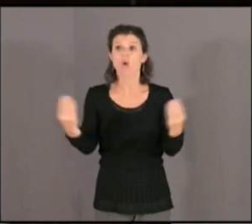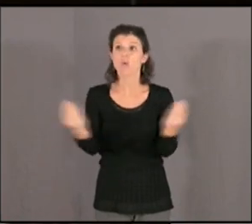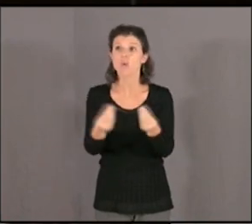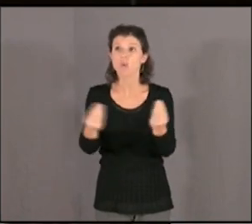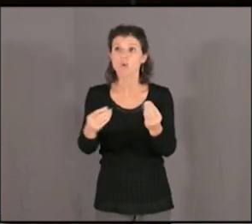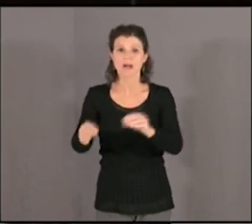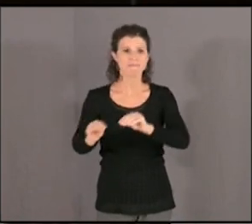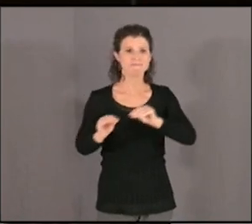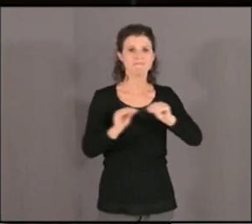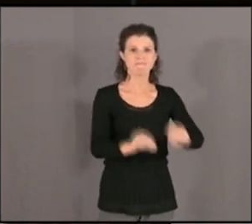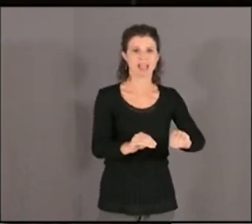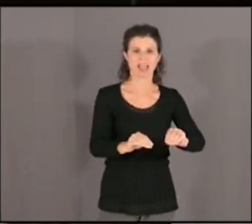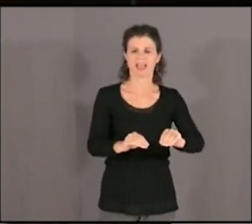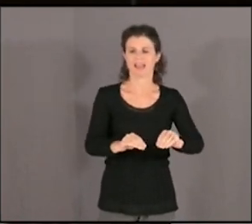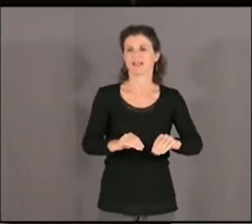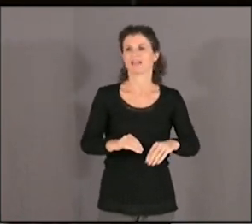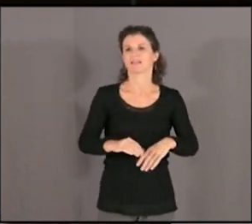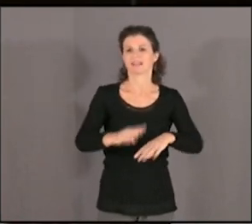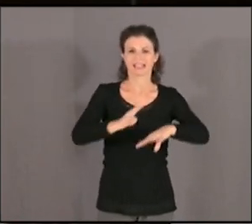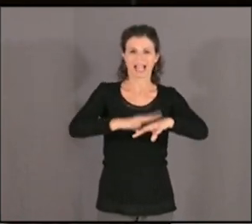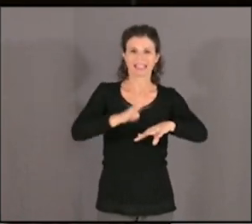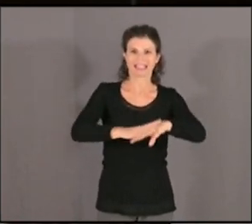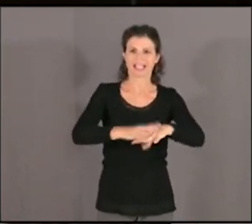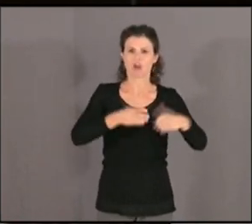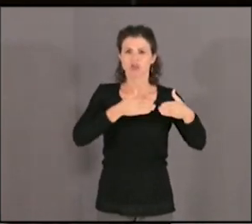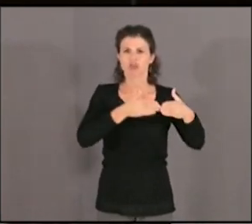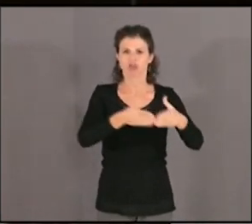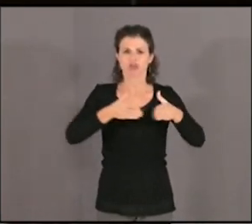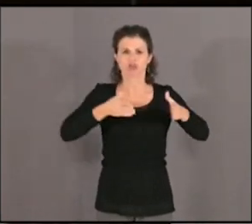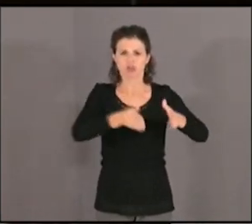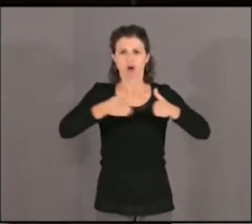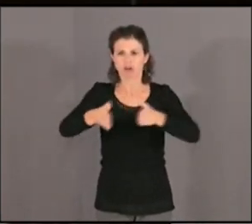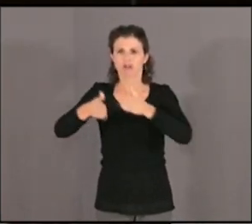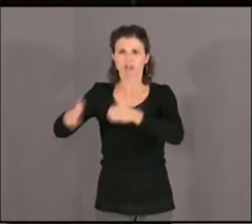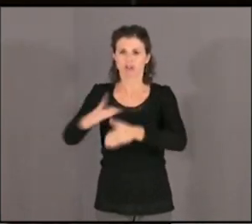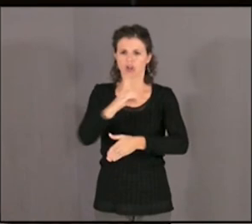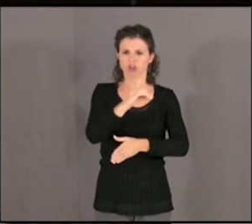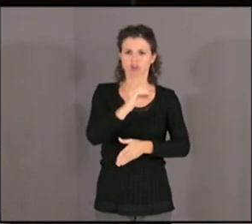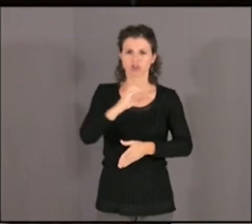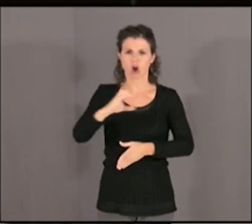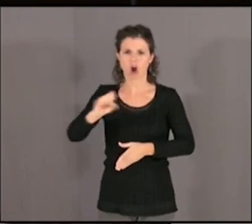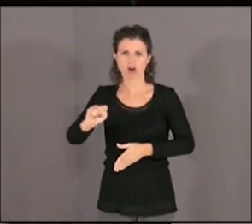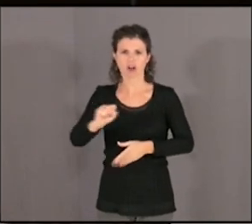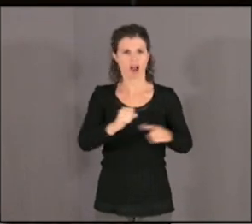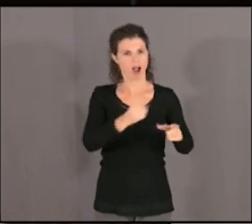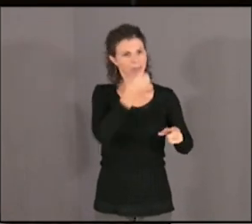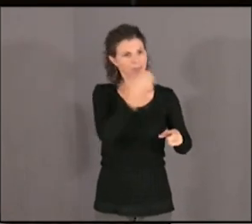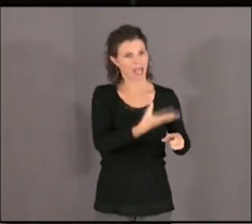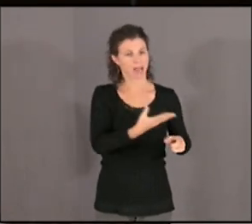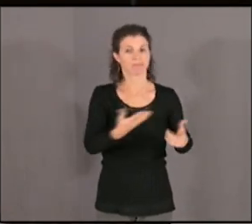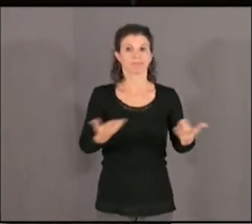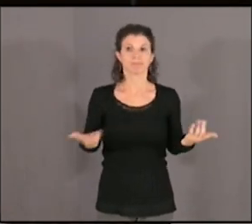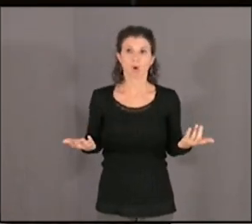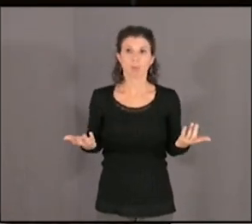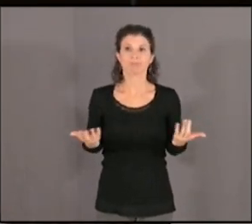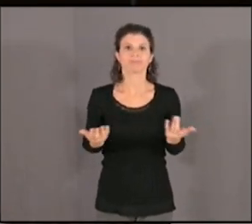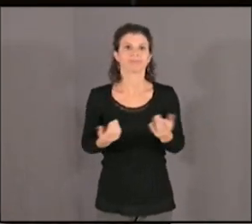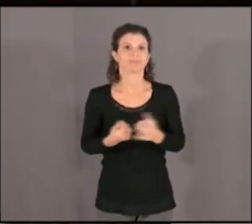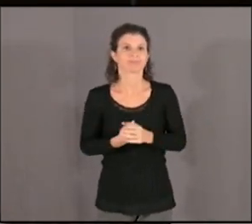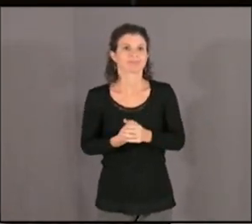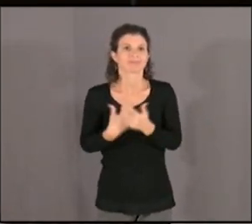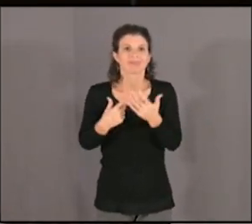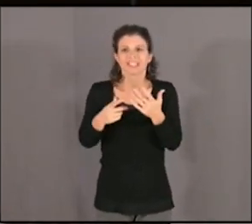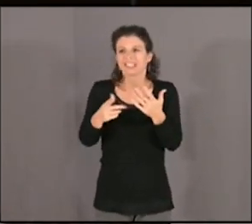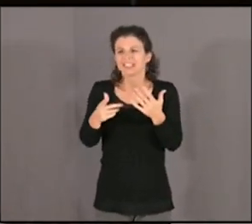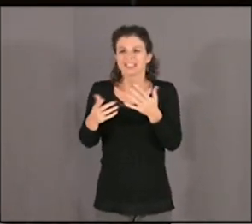Bon, je sais, c'est un projet ambitieux qui demande de grands investissements, mais mon Dieu, qu sont bien placés là. Bon, je ne pas rentrer dans les détails